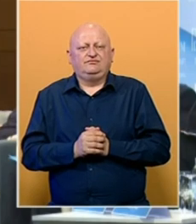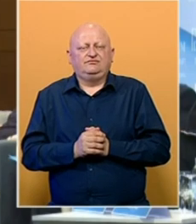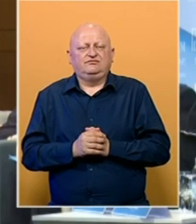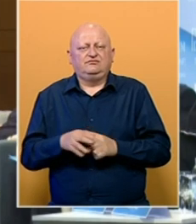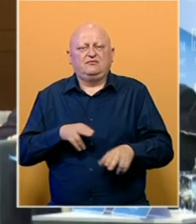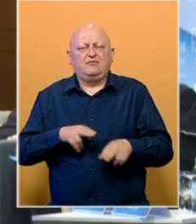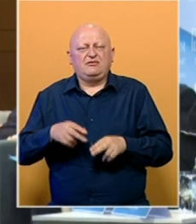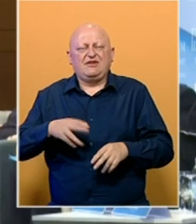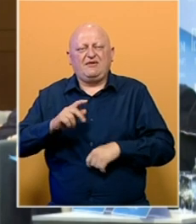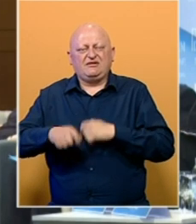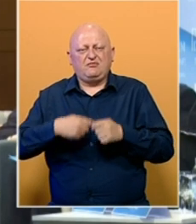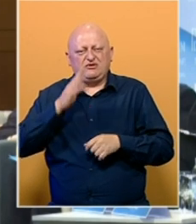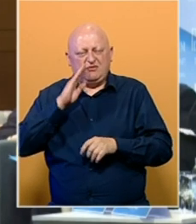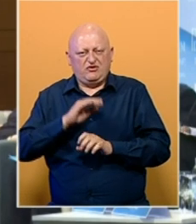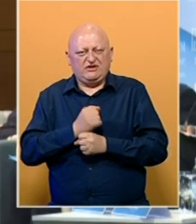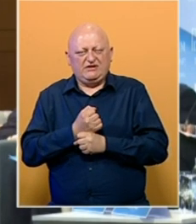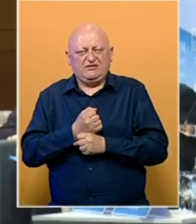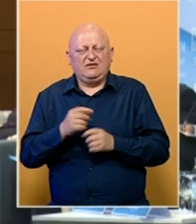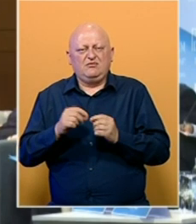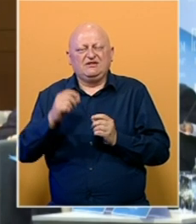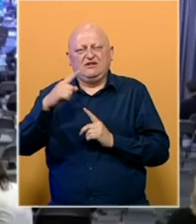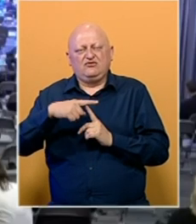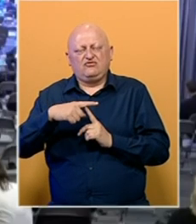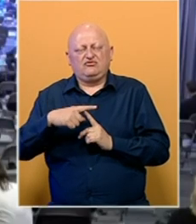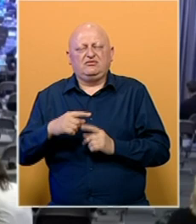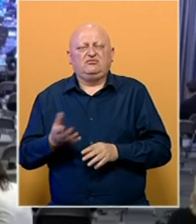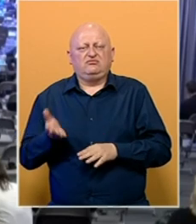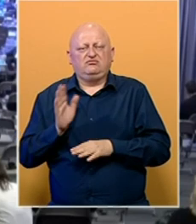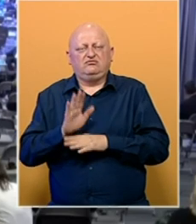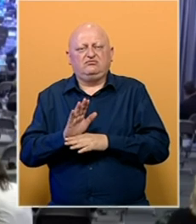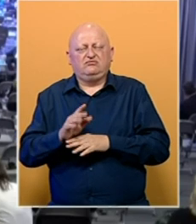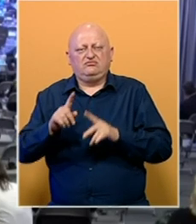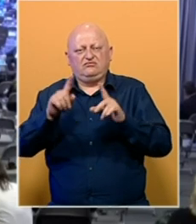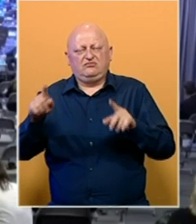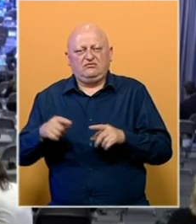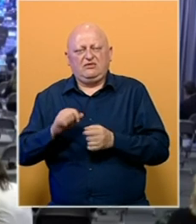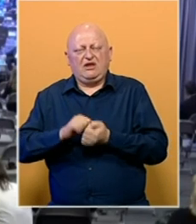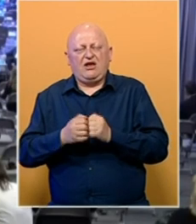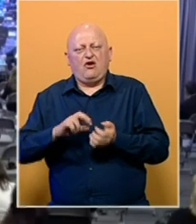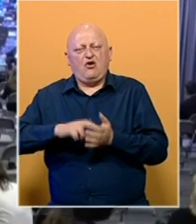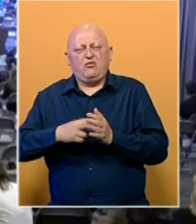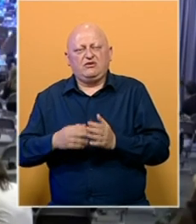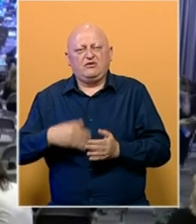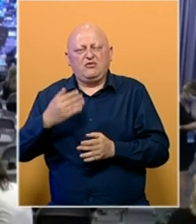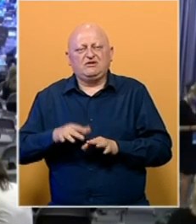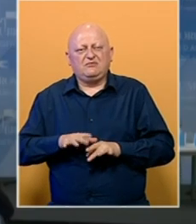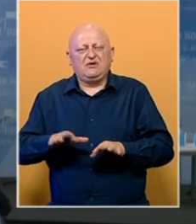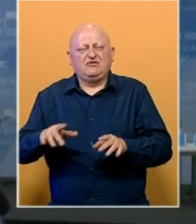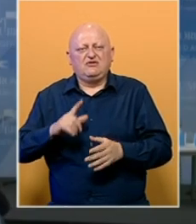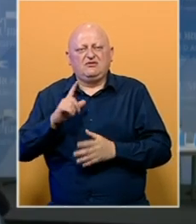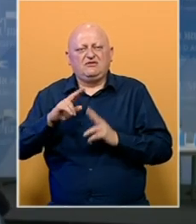Ministrica vanskih poslova Bosne i Hercegovine Bisera Turković sudjelovala je na panelu o geopolitici u post-pandemijskom svijetu.